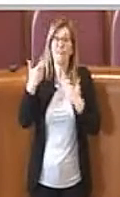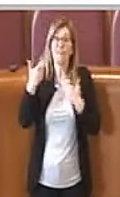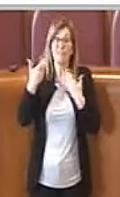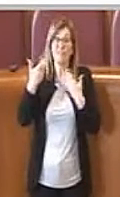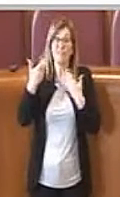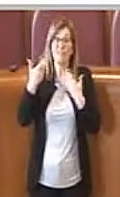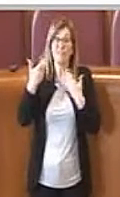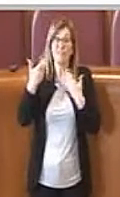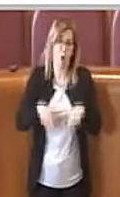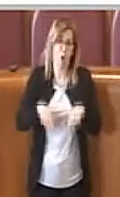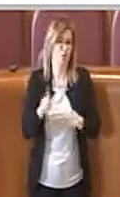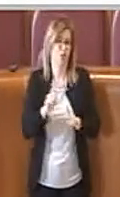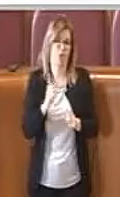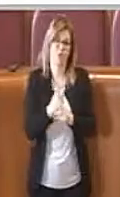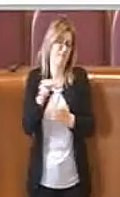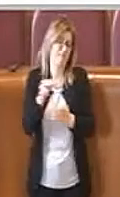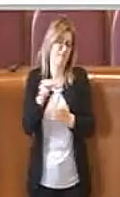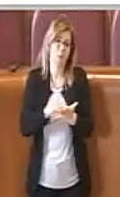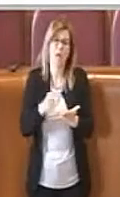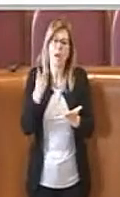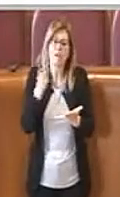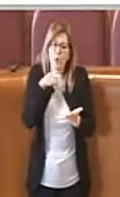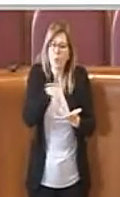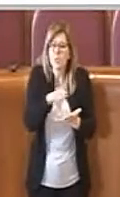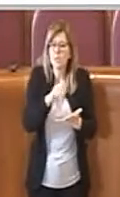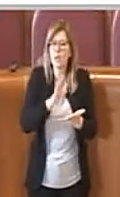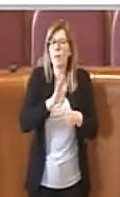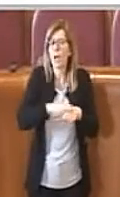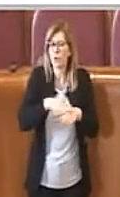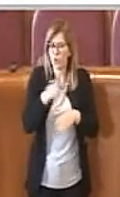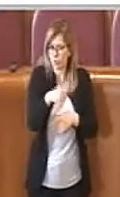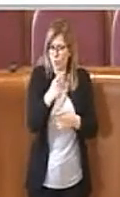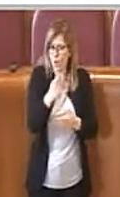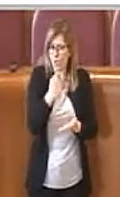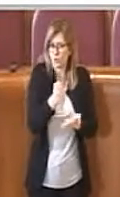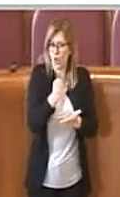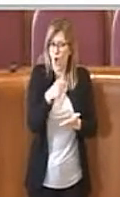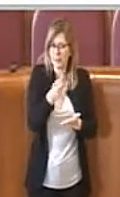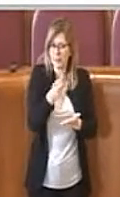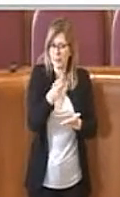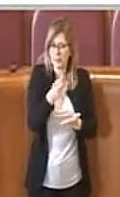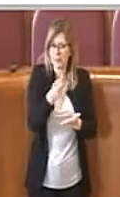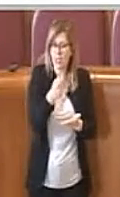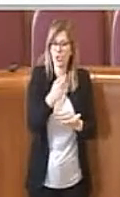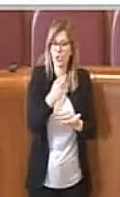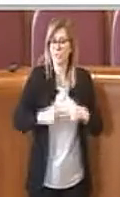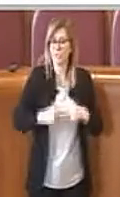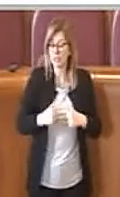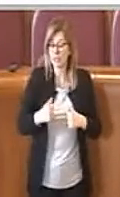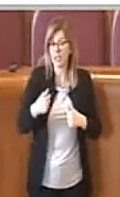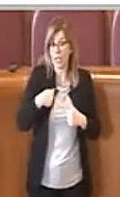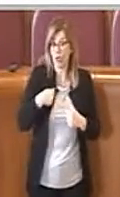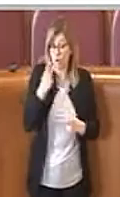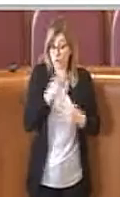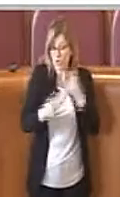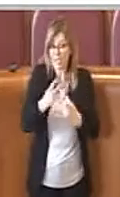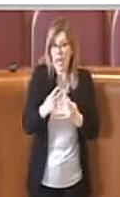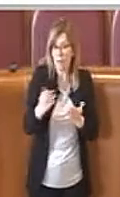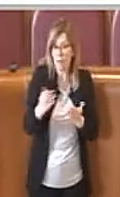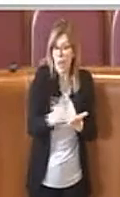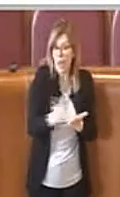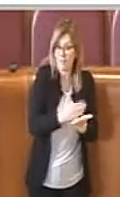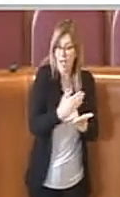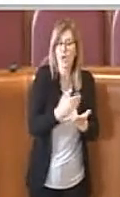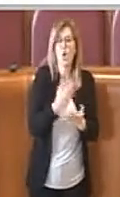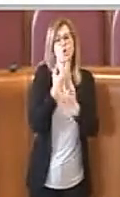che sono sempre soldi dei cittadini, lo sappiamo benissimo, anzi noi li stiamo togliendo di mezzo. Giusta